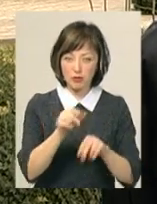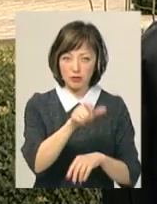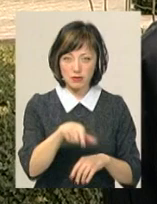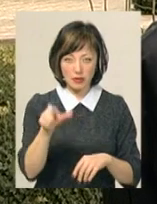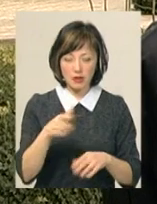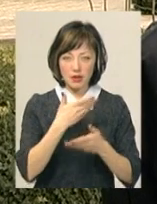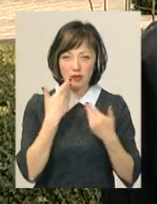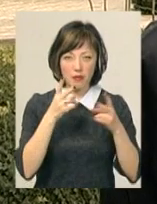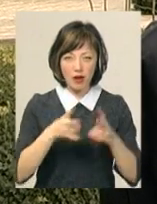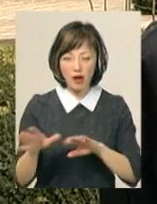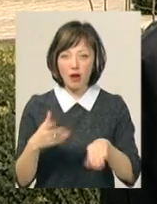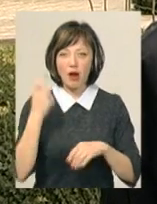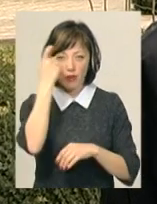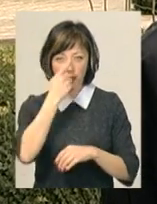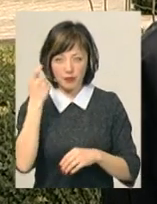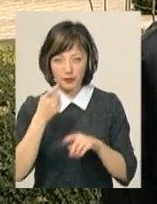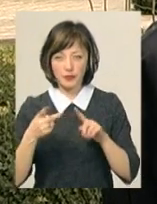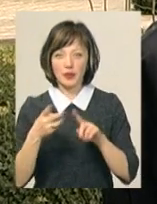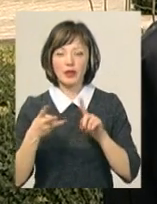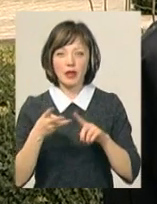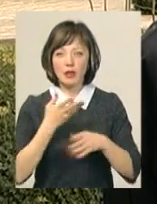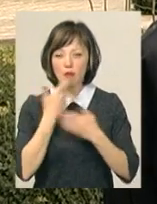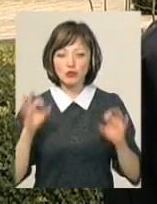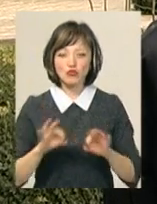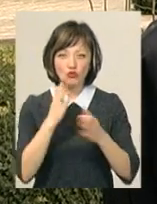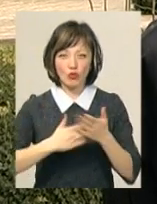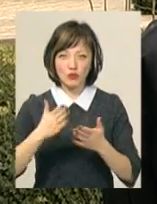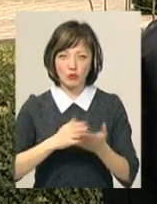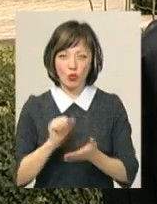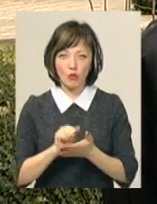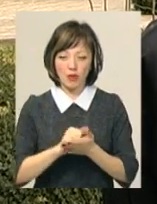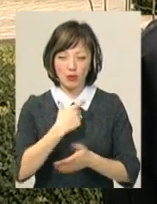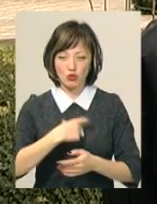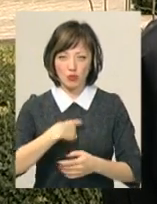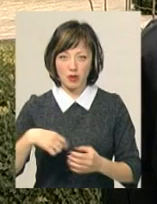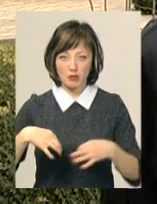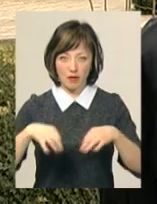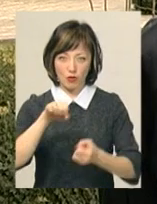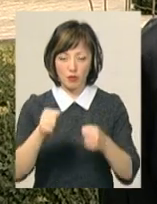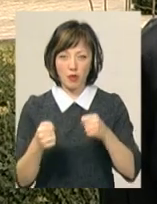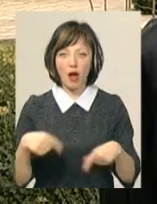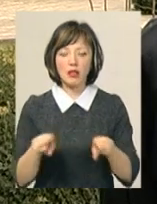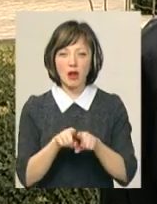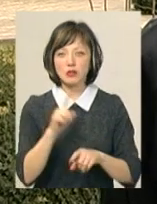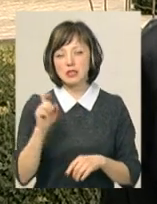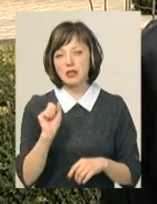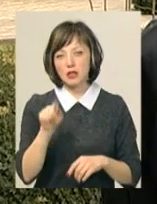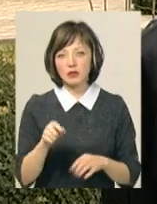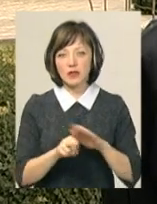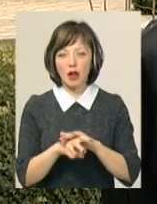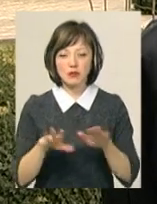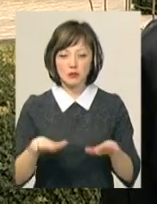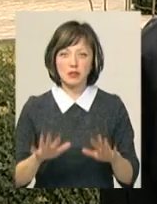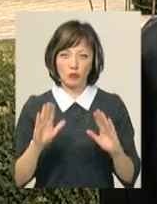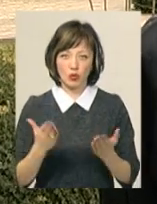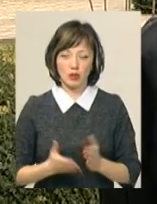ознаками алкогольного сп'яніння, а також за те, що в нього не було зовсім ніяких документів про собі під час керування транспортного засобу, а також за те, що він утікав з